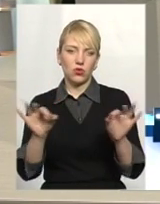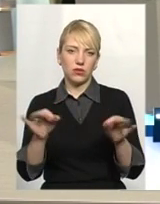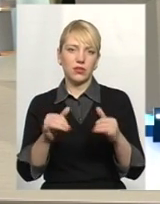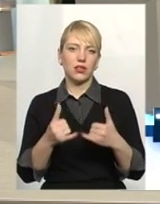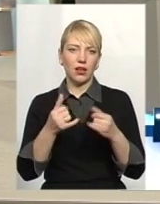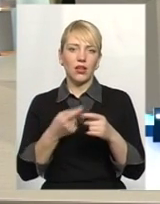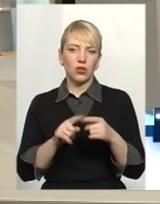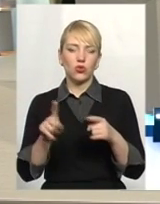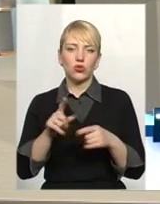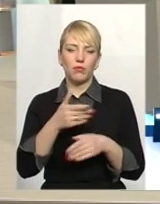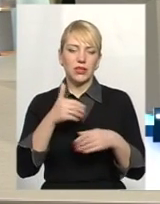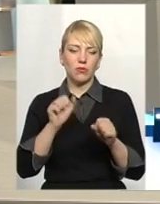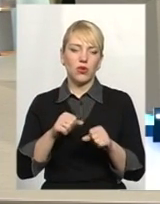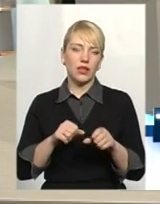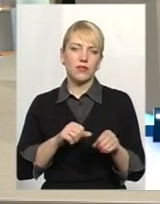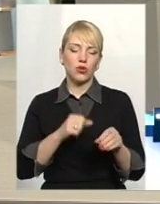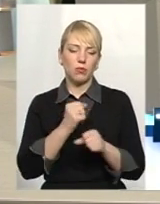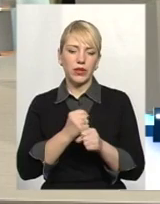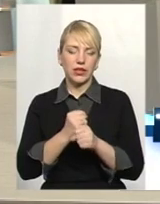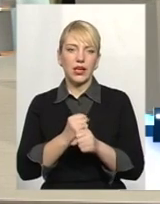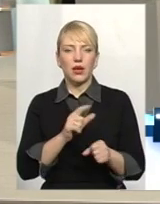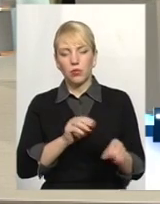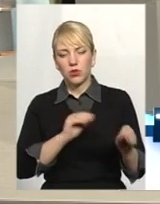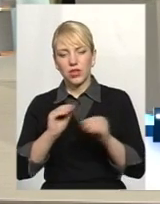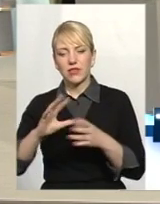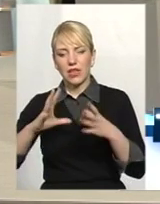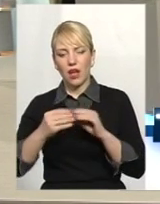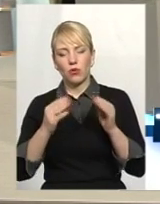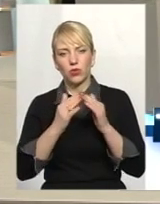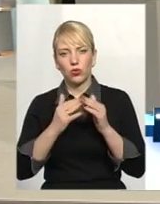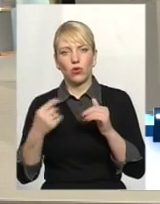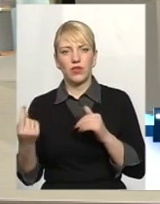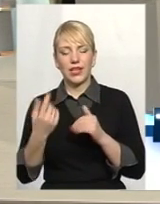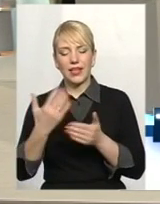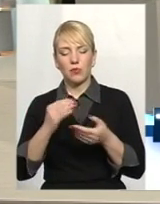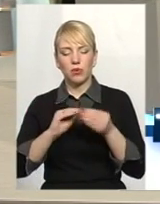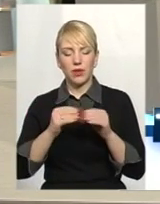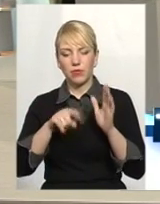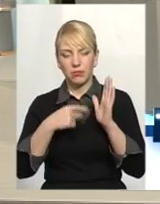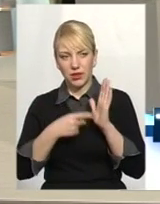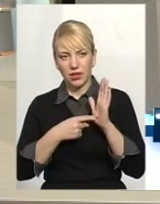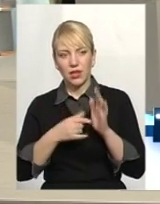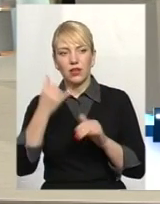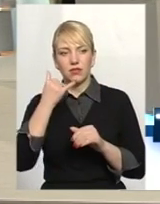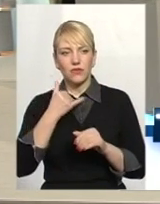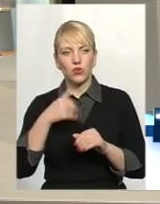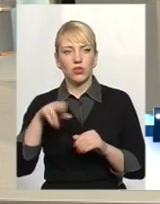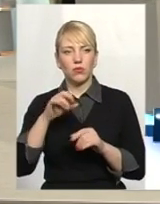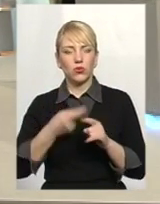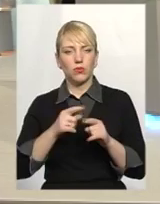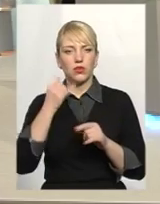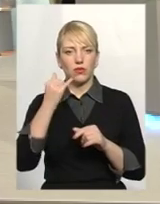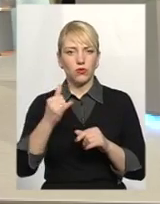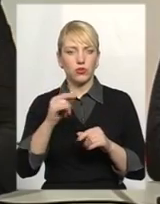зробити ці роботи по встановленню загальнобудинкових лічильників. Є проблемні питання, є якісь незрозуміли питання. Дзвоніть по тому телефону, що